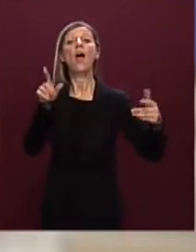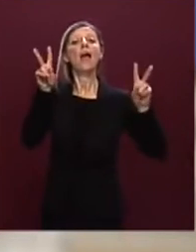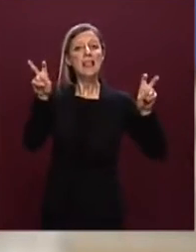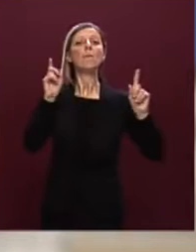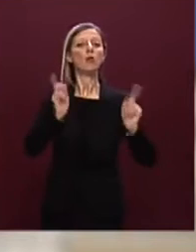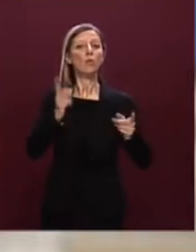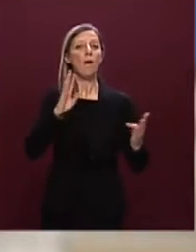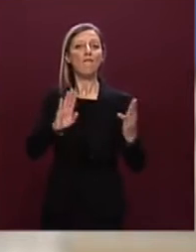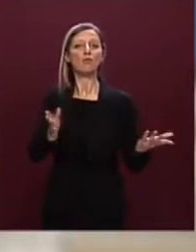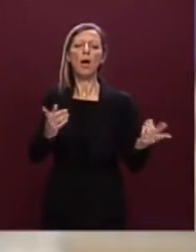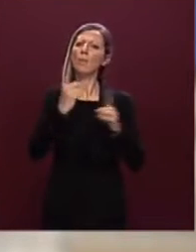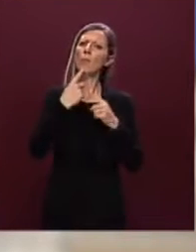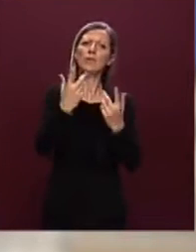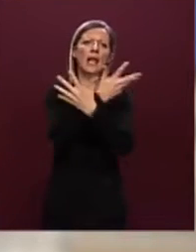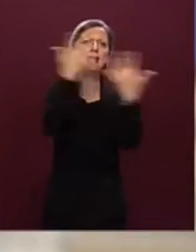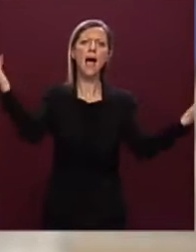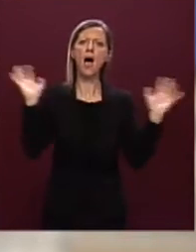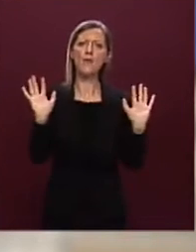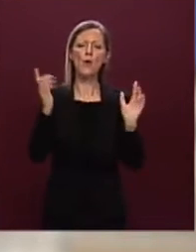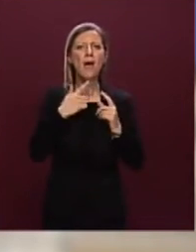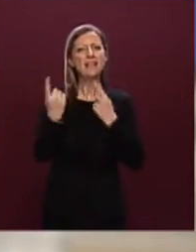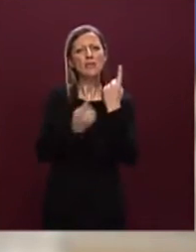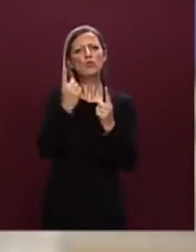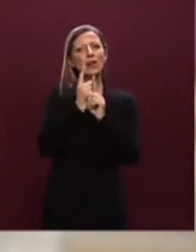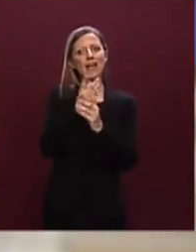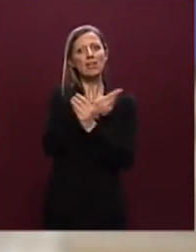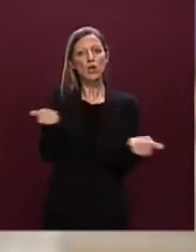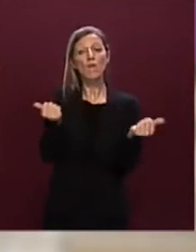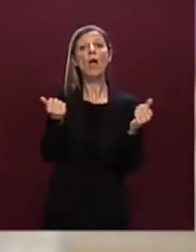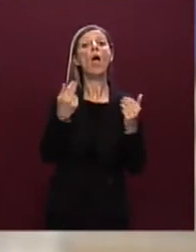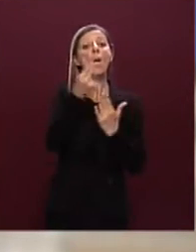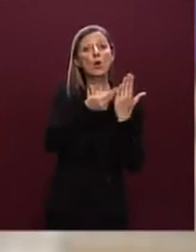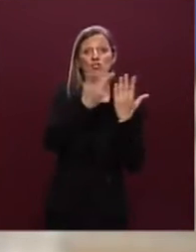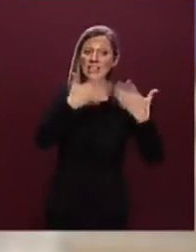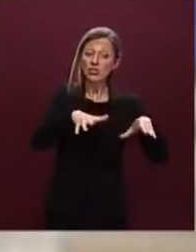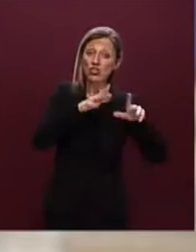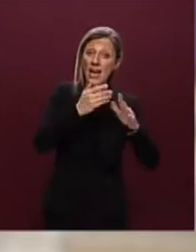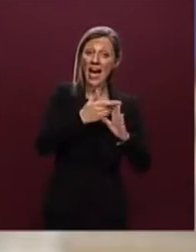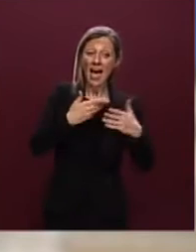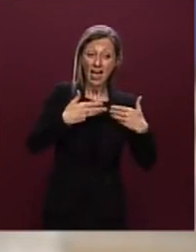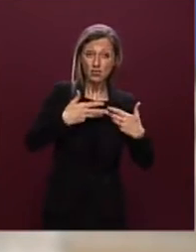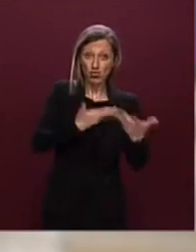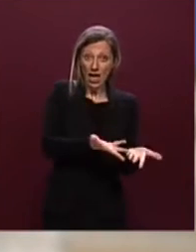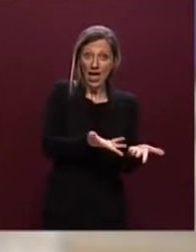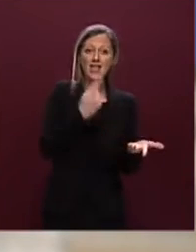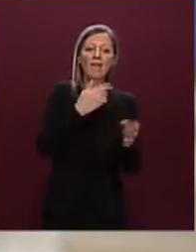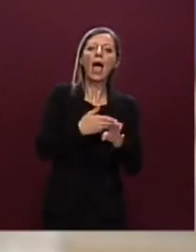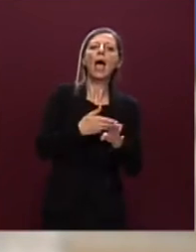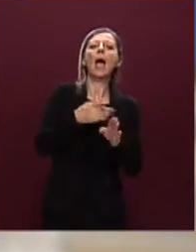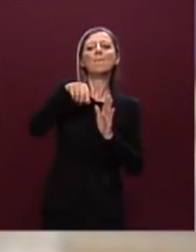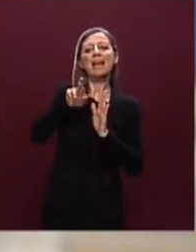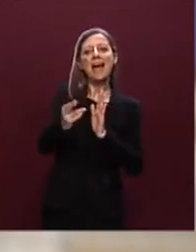i conti e dobbiamo dirlo con molta chiarezza per risolvere le questioni il progetto in essere sono quei progetti precedenti all'approvazione del piano